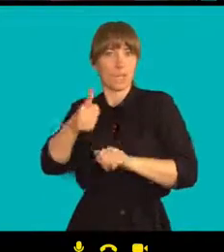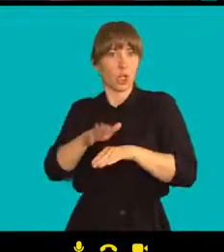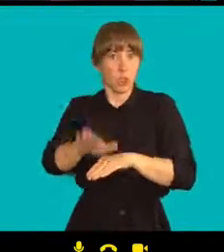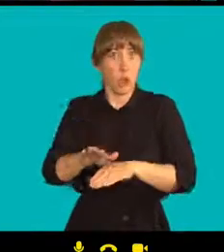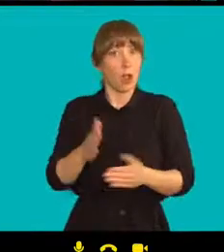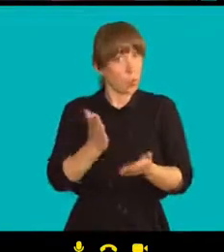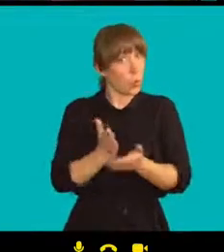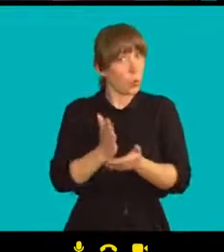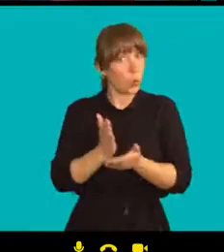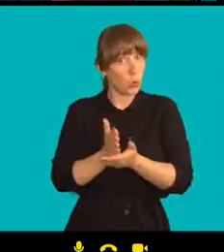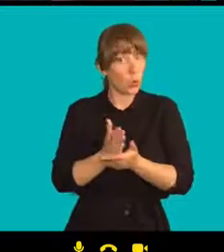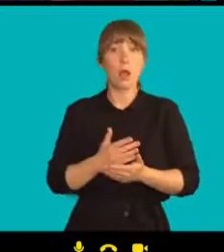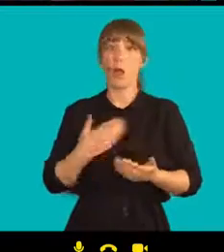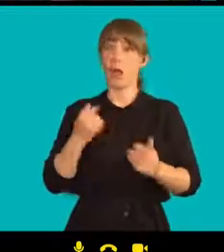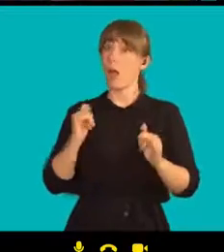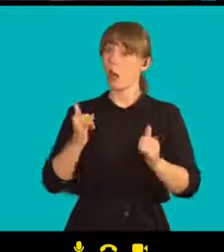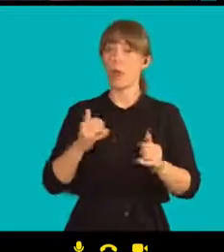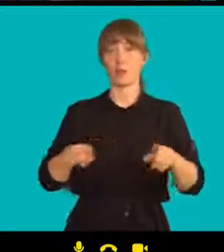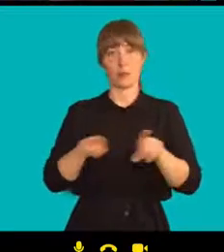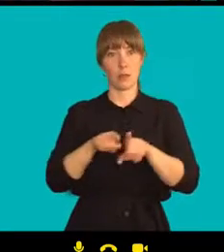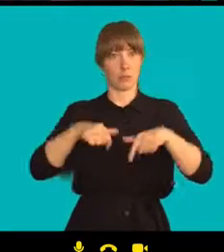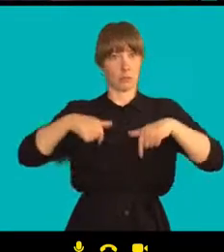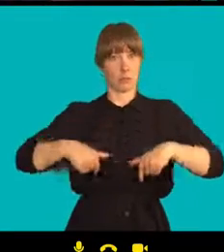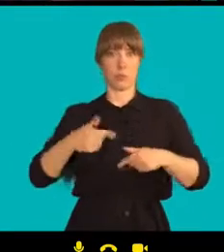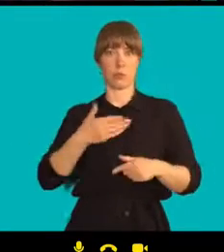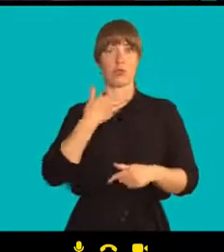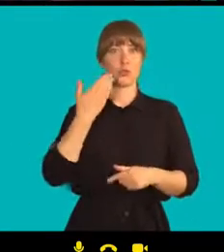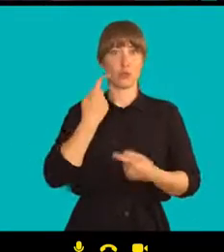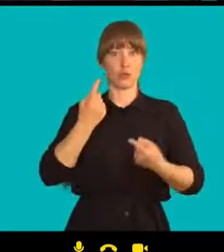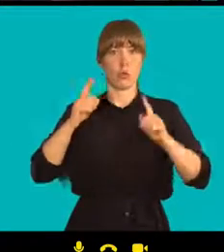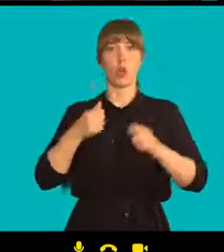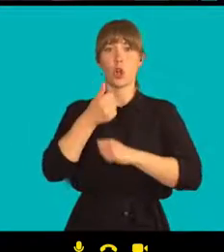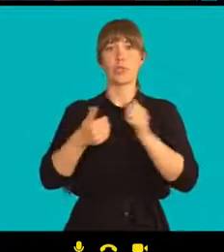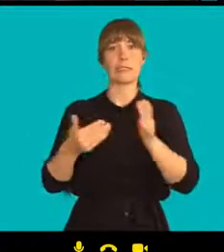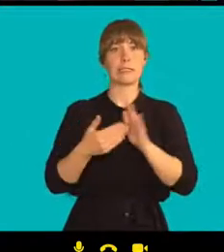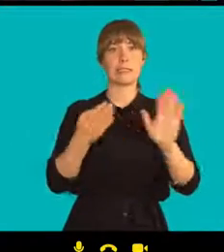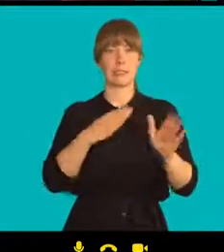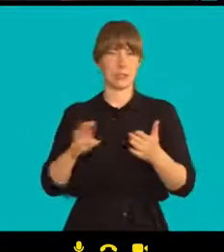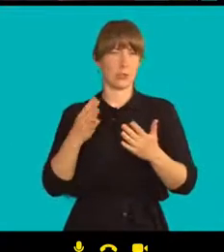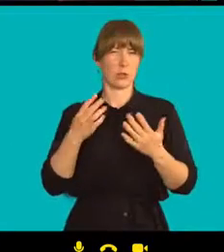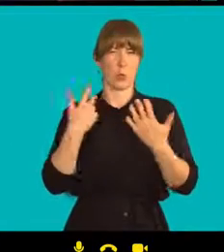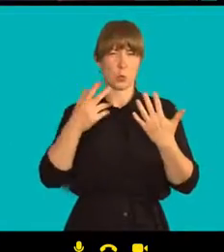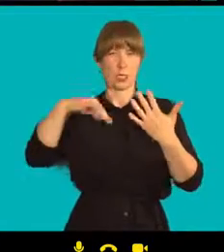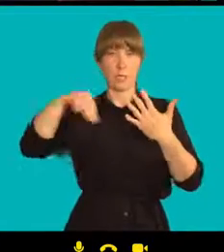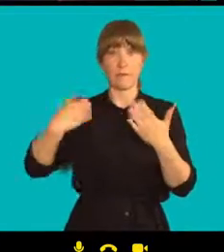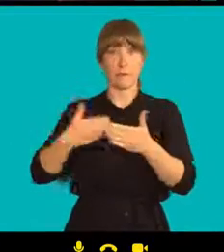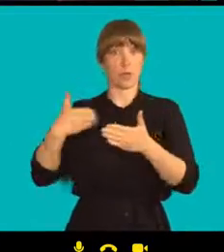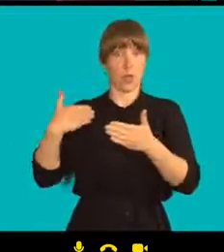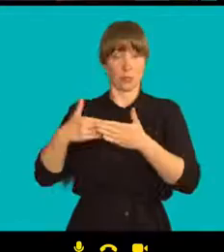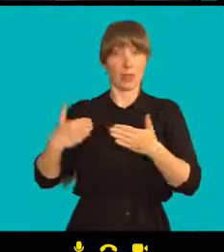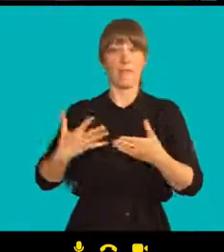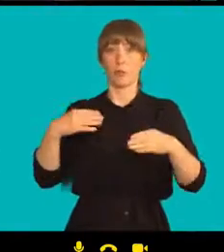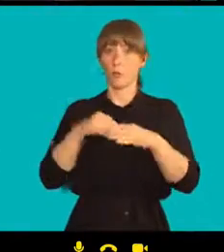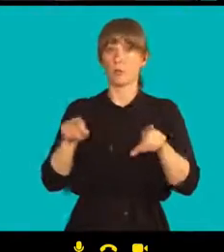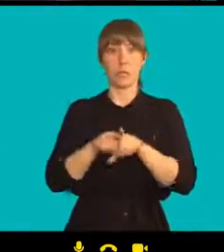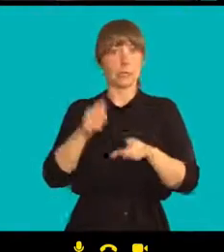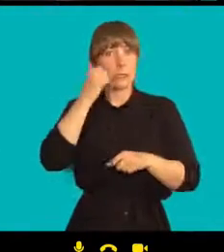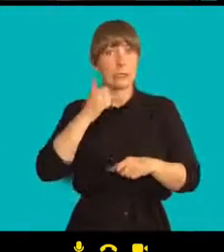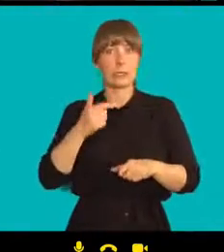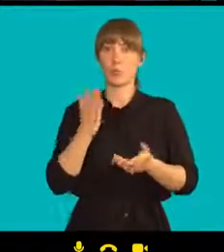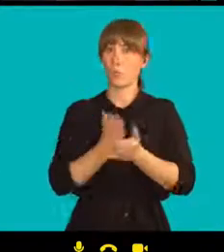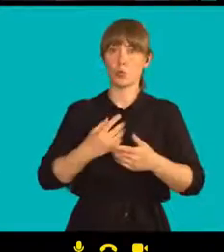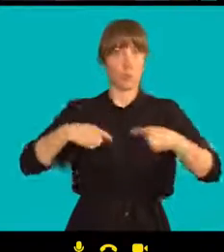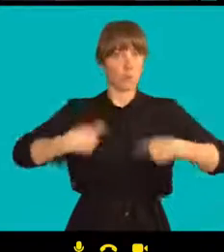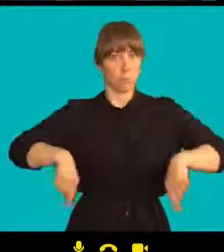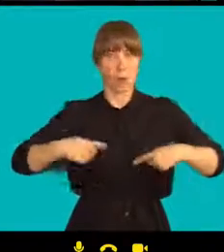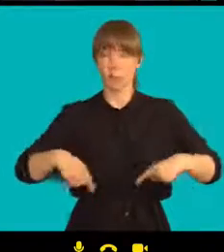Československu před rokem 89, kdy lidé už se přestali bát, byli ochotní